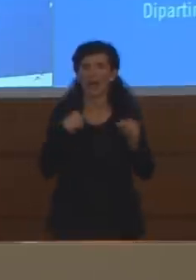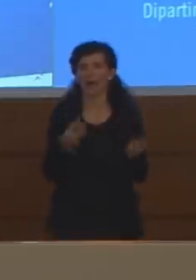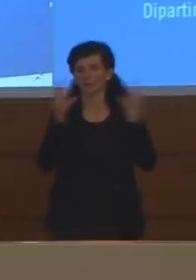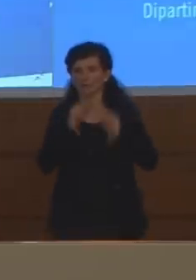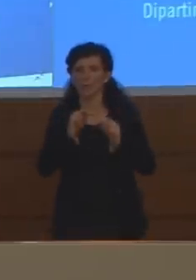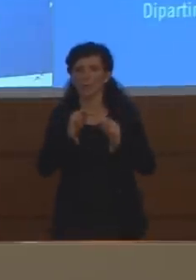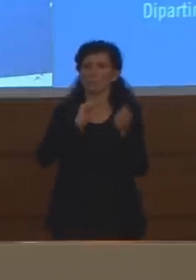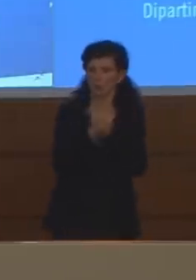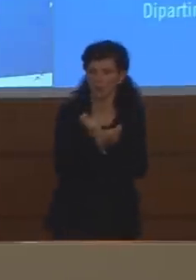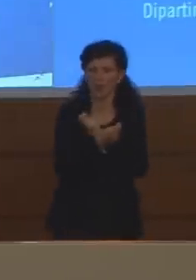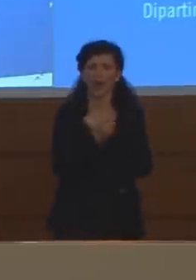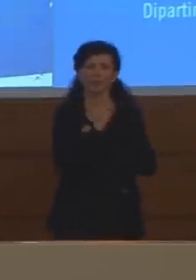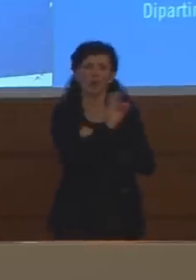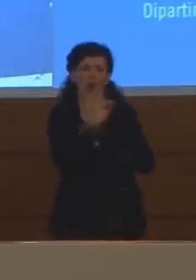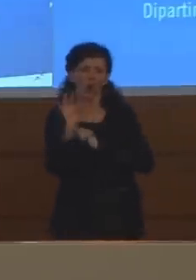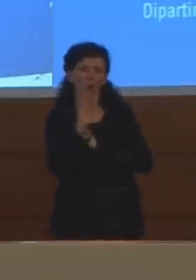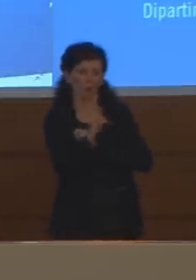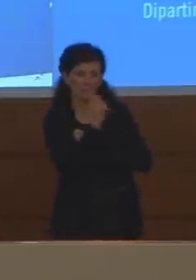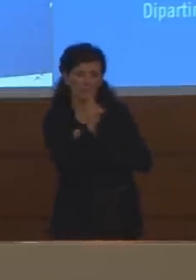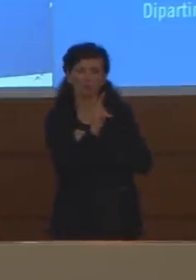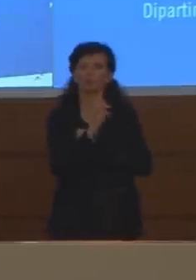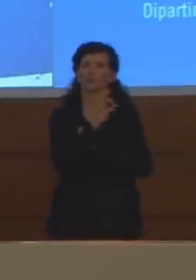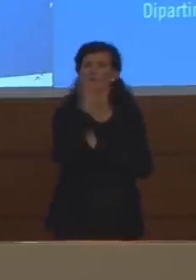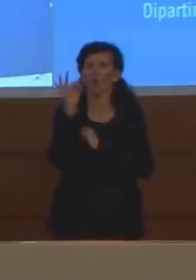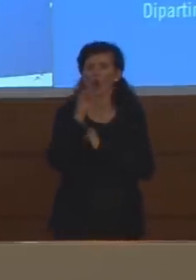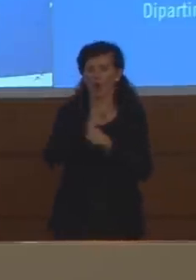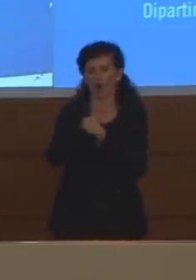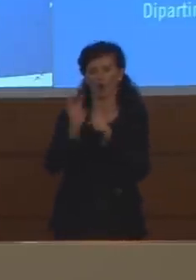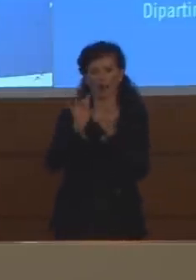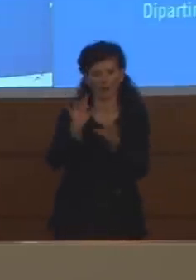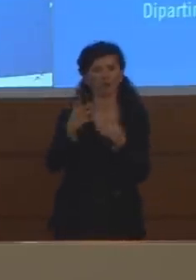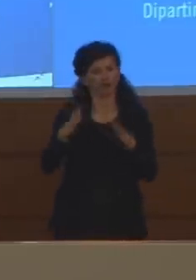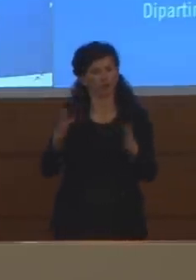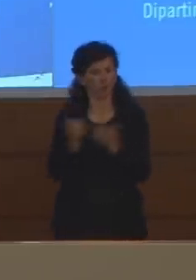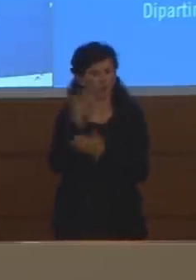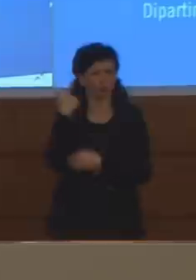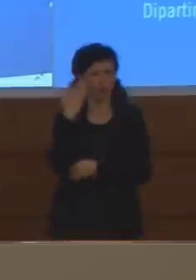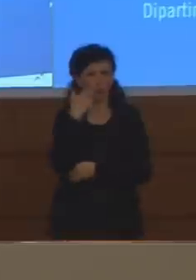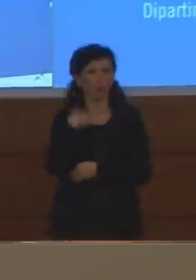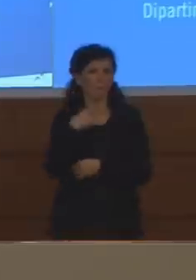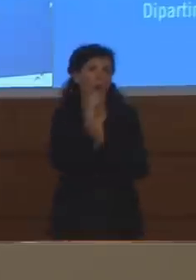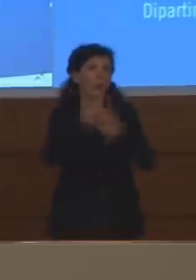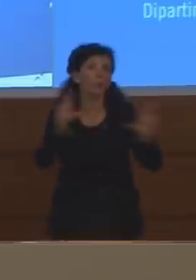o il dato di alcuni deceduti è il dato delle ultime 24 ore